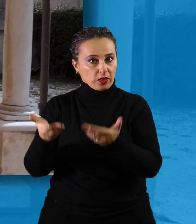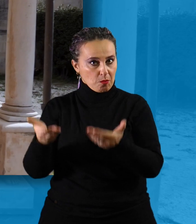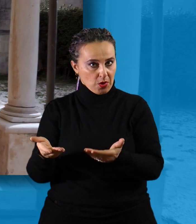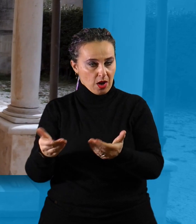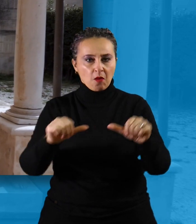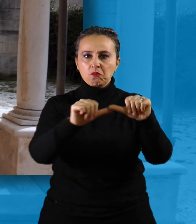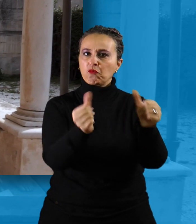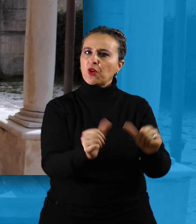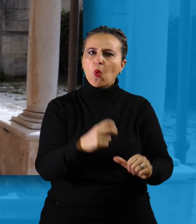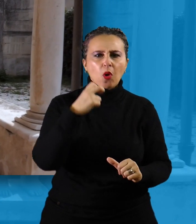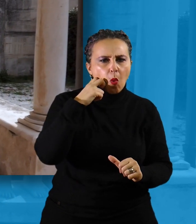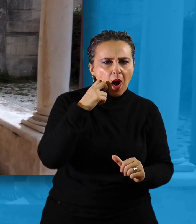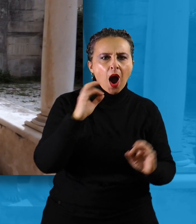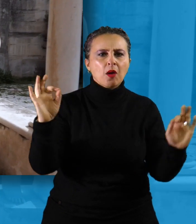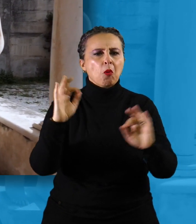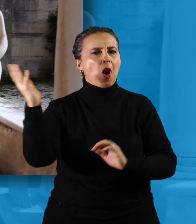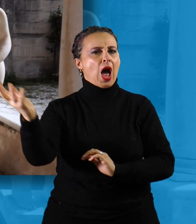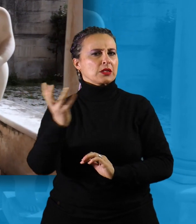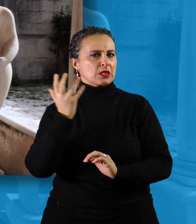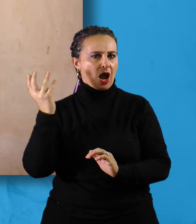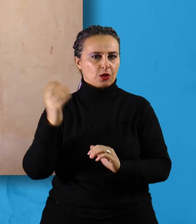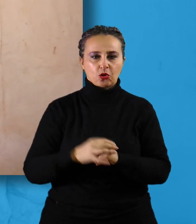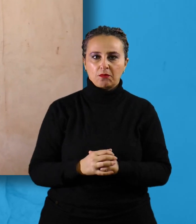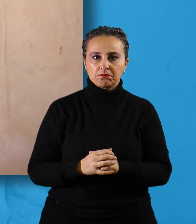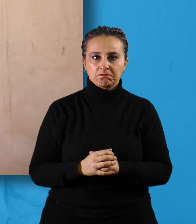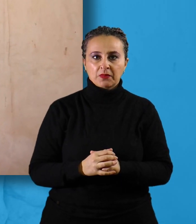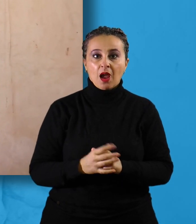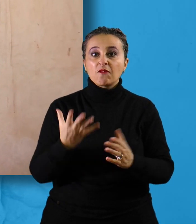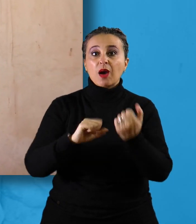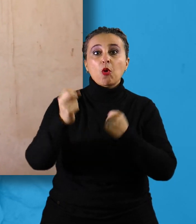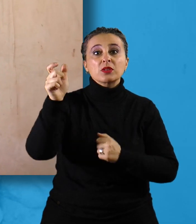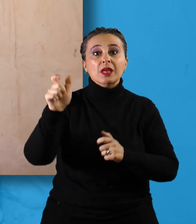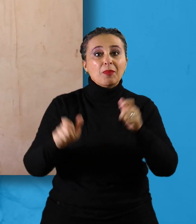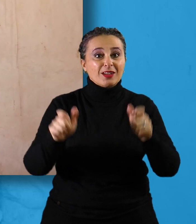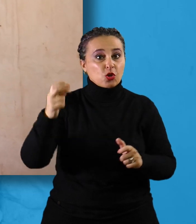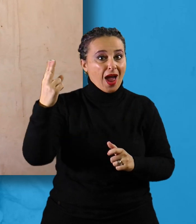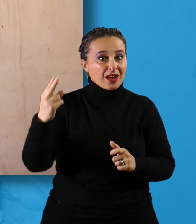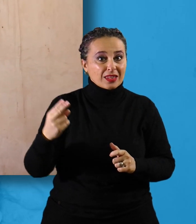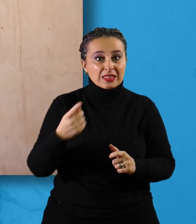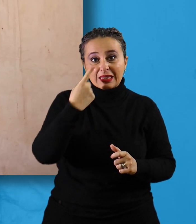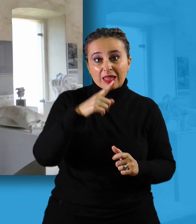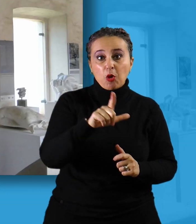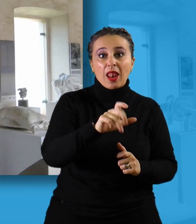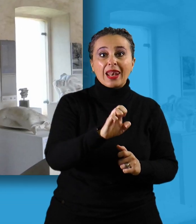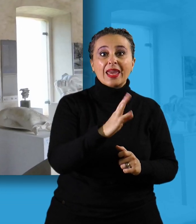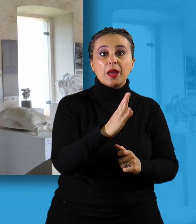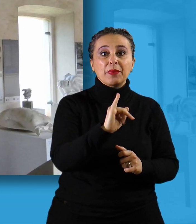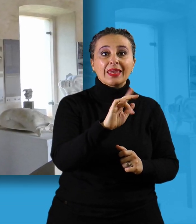insieme a opere astratte, l'omaggio a Giacomo Puccini del maestro Gilbert Le Bigre